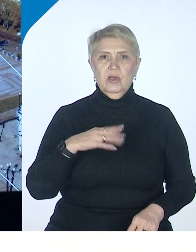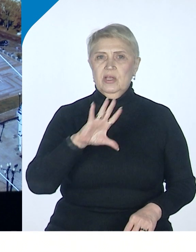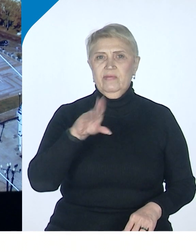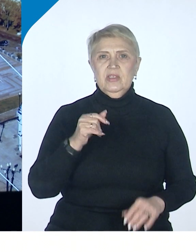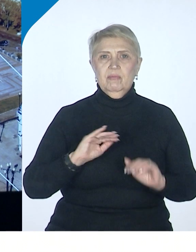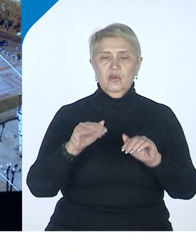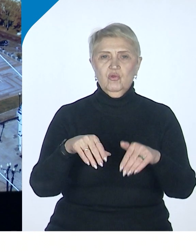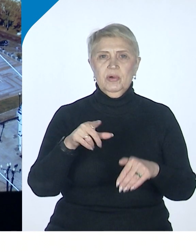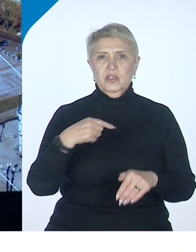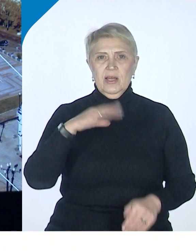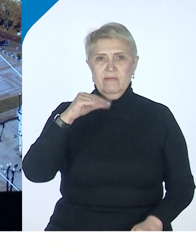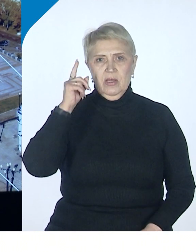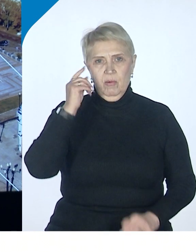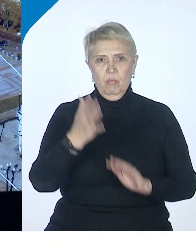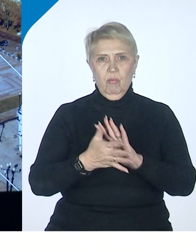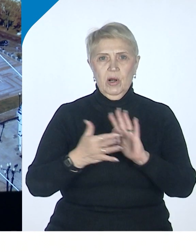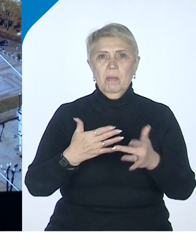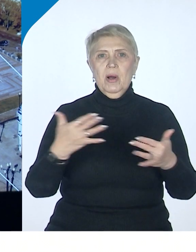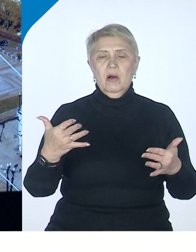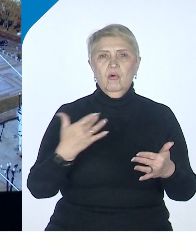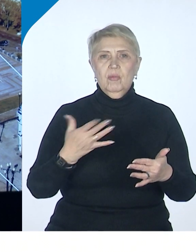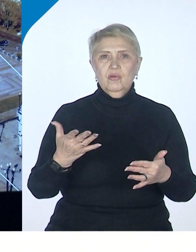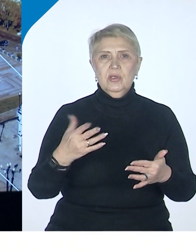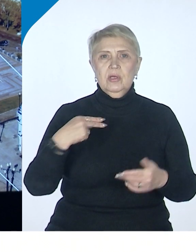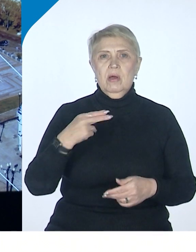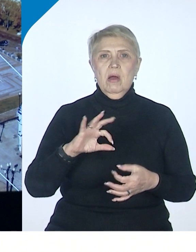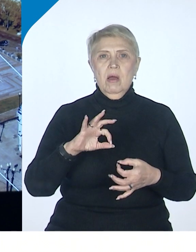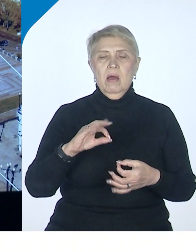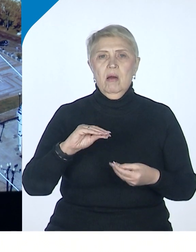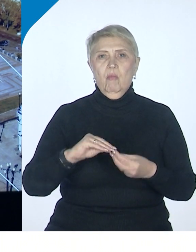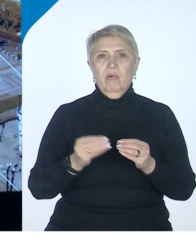все поняли, по какому поводу мы сегодня здесь. Павел Александрович,